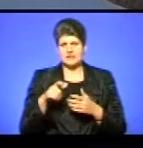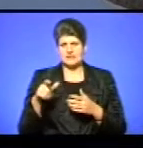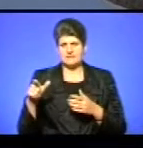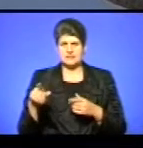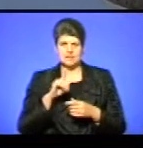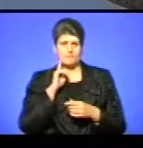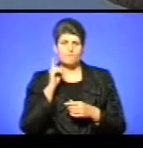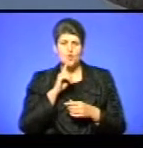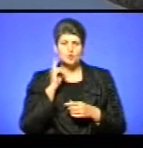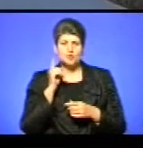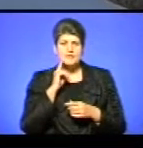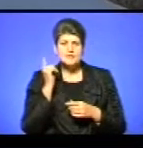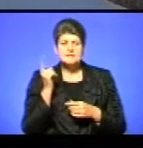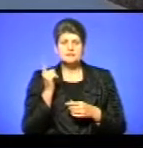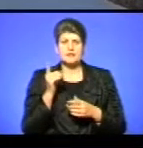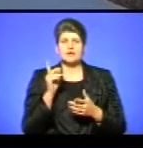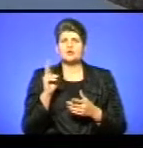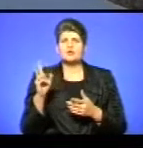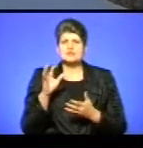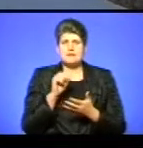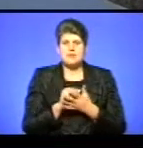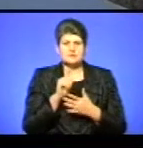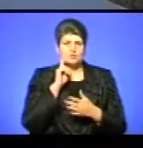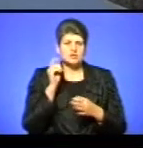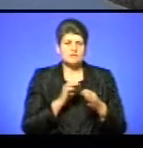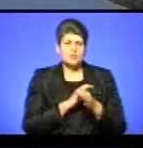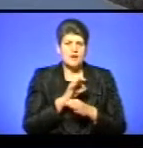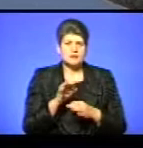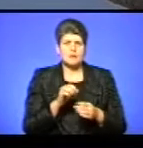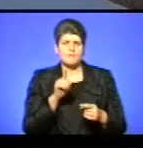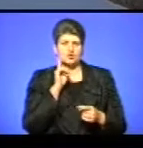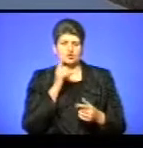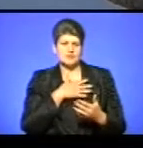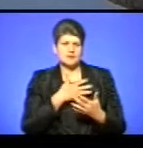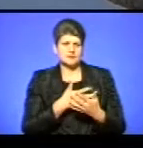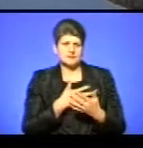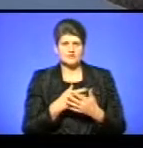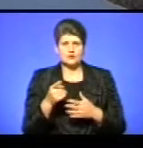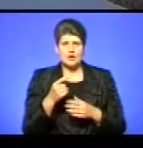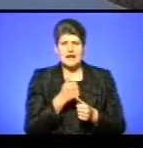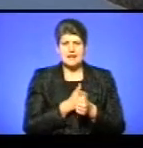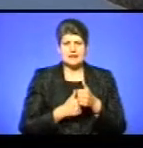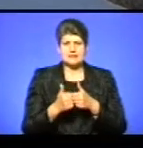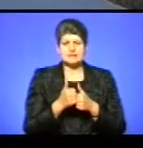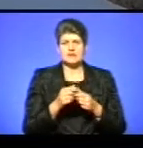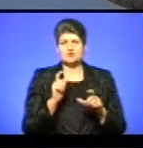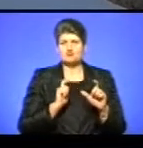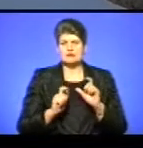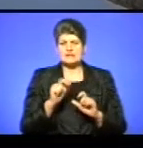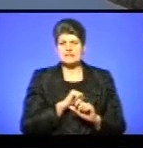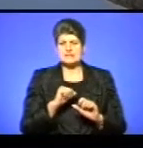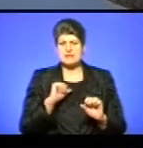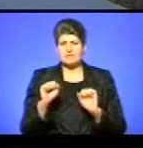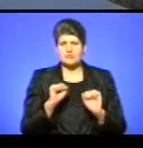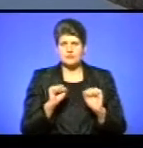займалися молодіжними проєктами, молодіжною активністю в Тернополі, лідери студентських самоврядувань, Рустам